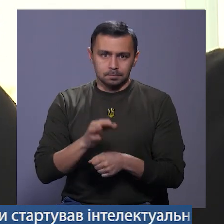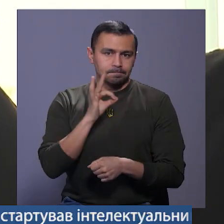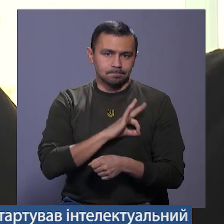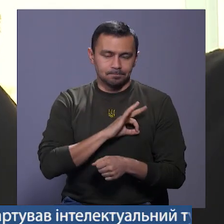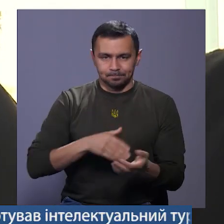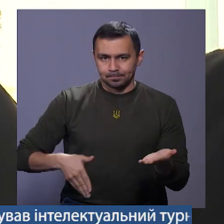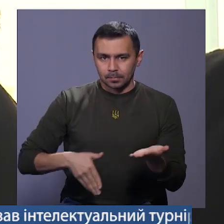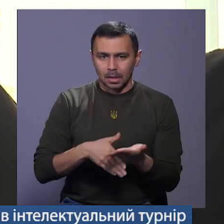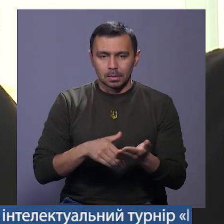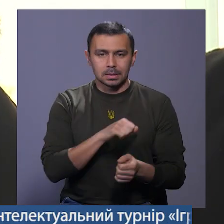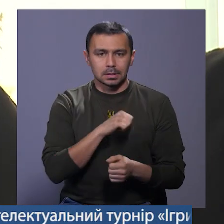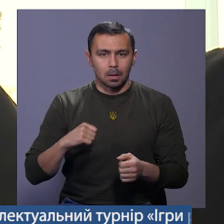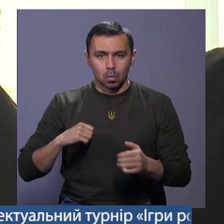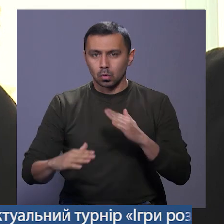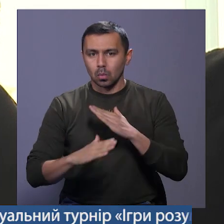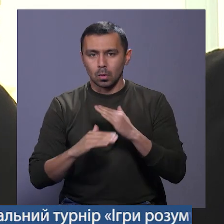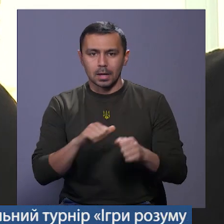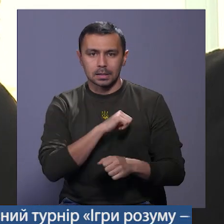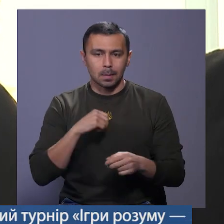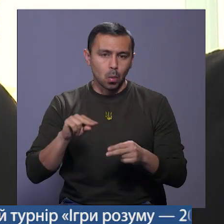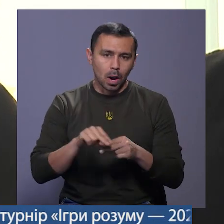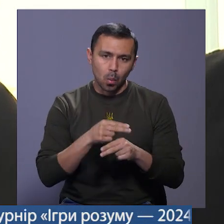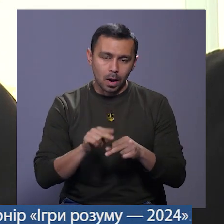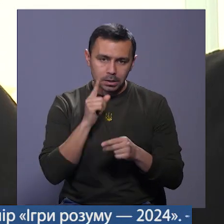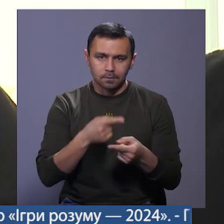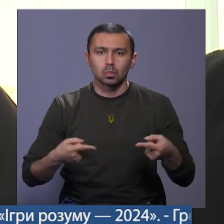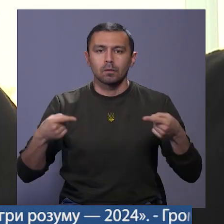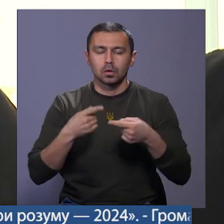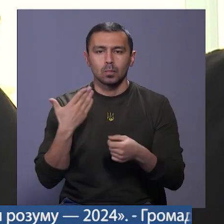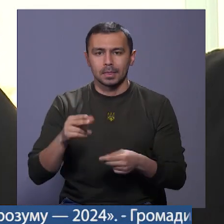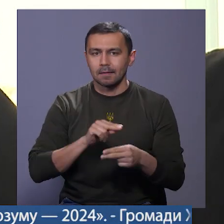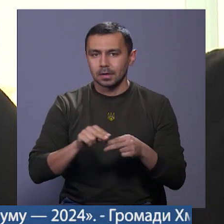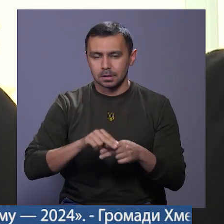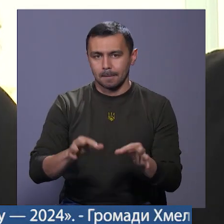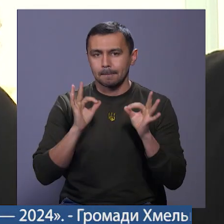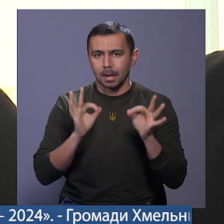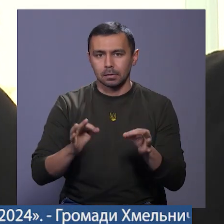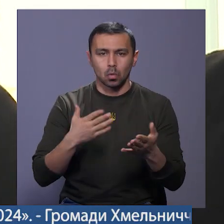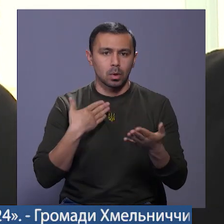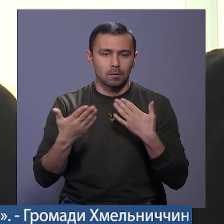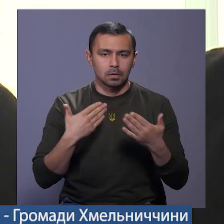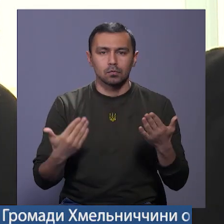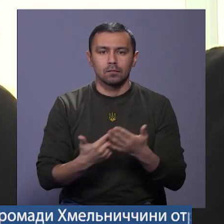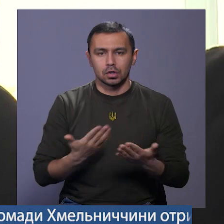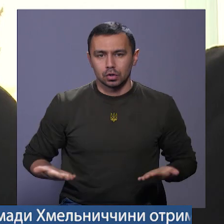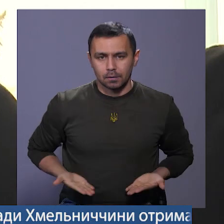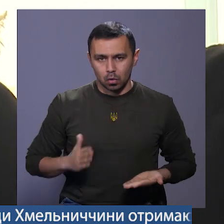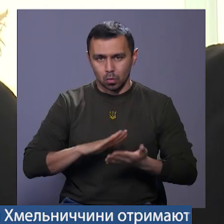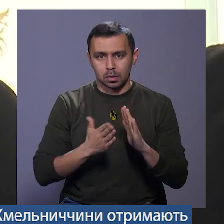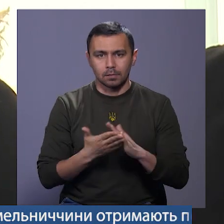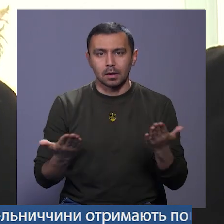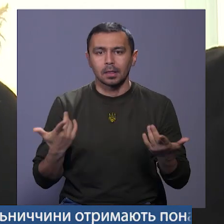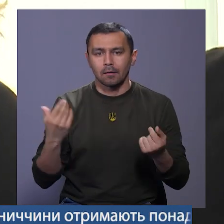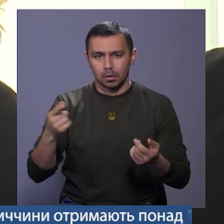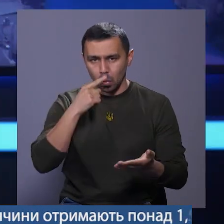інструменти самодопомоги, саморегуляції і, відповідно, щоб навчитися правильно комунікувати в нових життєвих обставинах, в яких